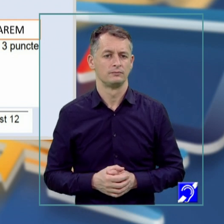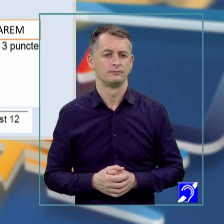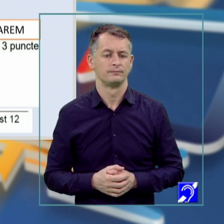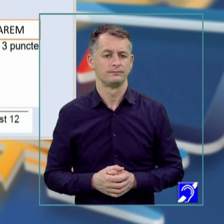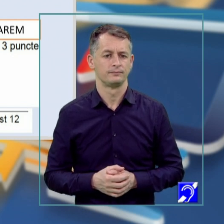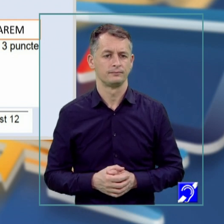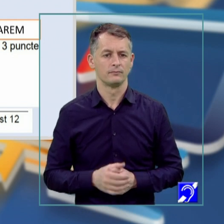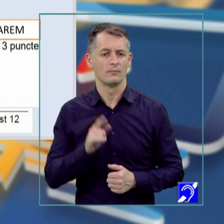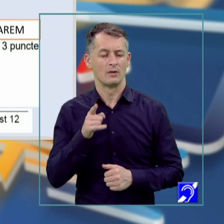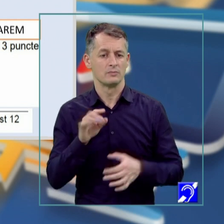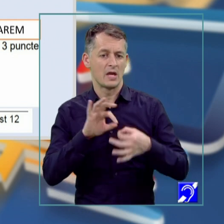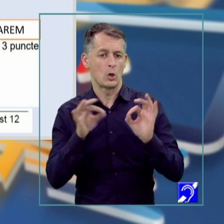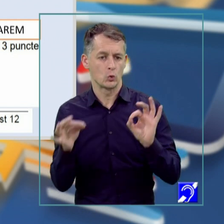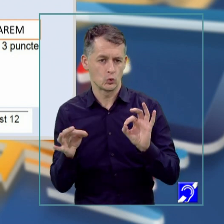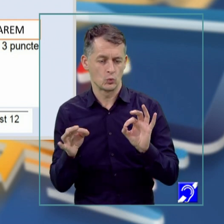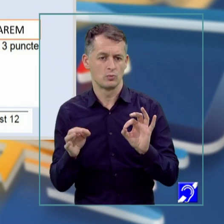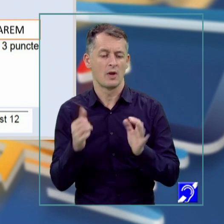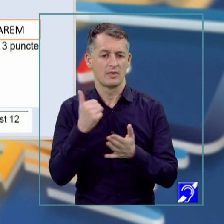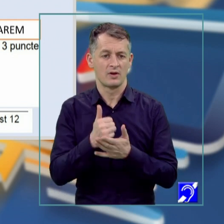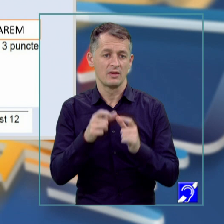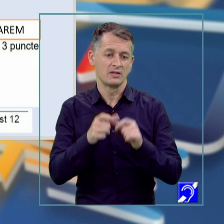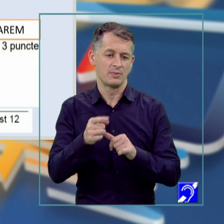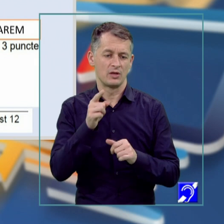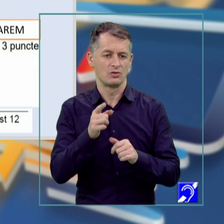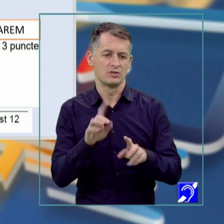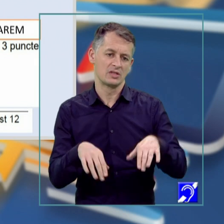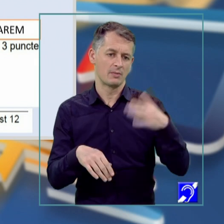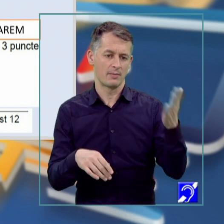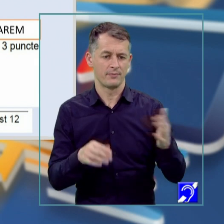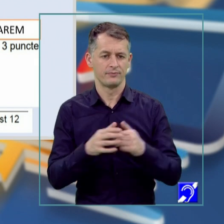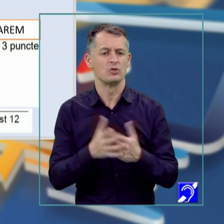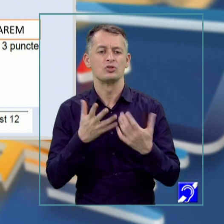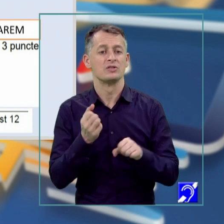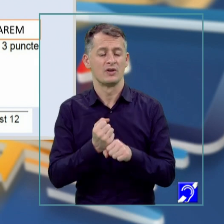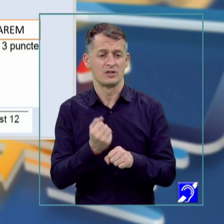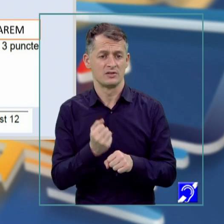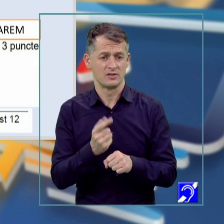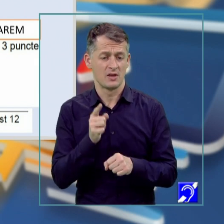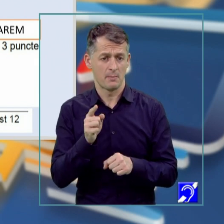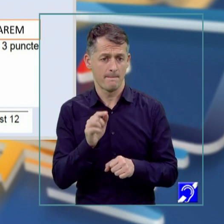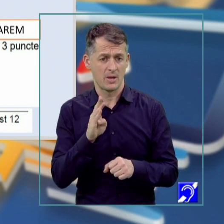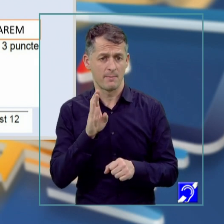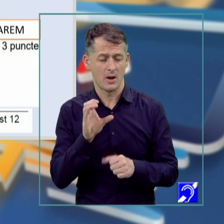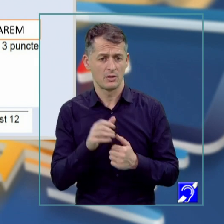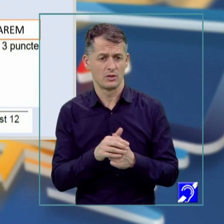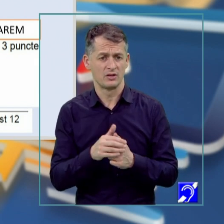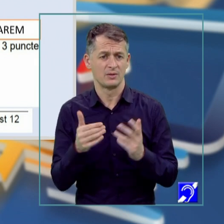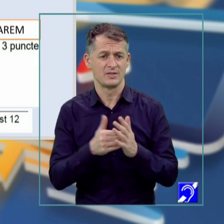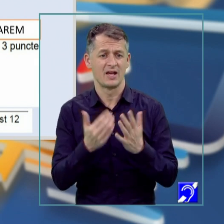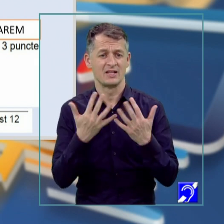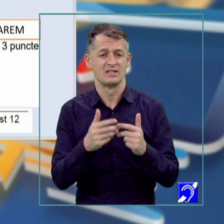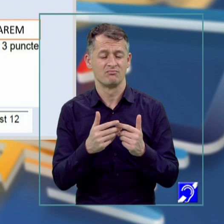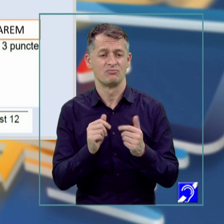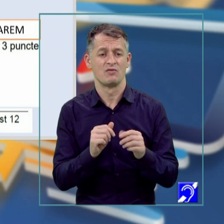în partea dreaptă, enunțuri adevărate referitoare la acestea. Ce trebuie să faceți la bacalaureat este să găsiți cifra corespunzătoare